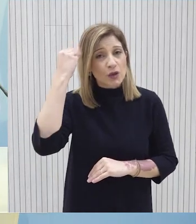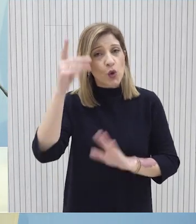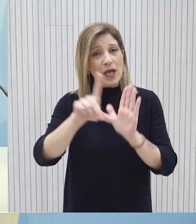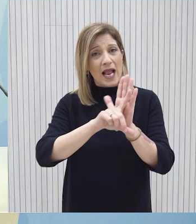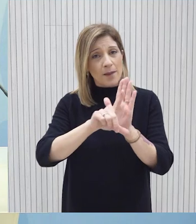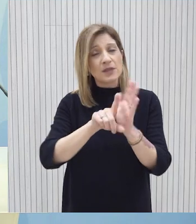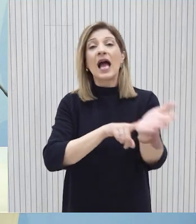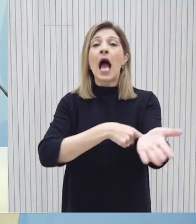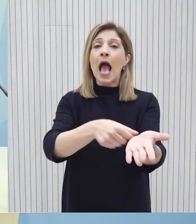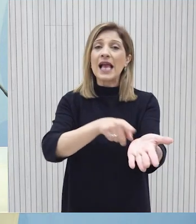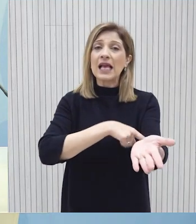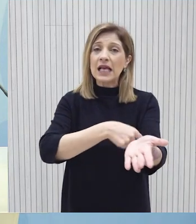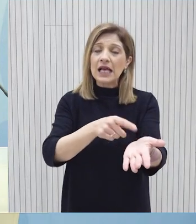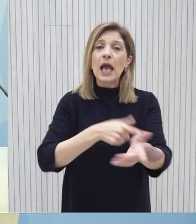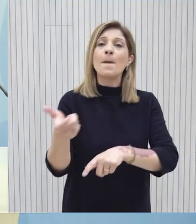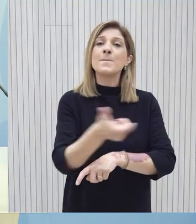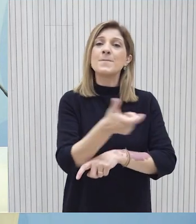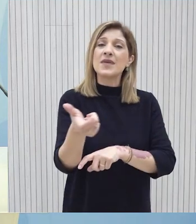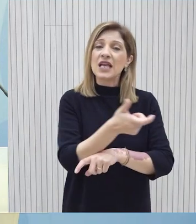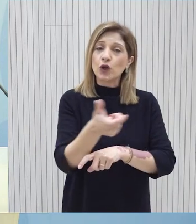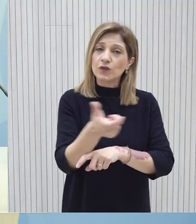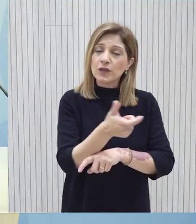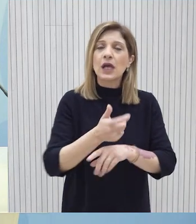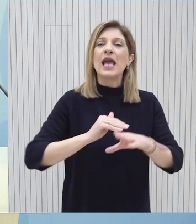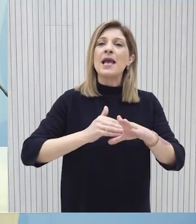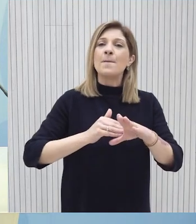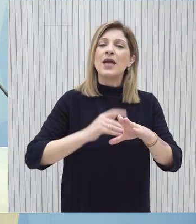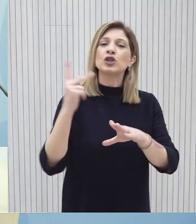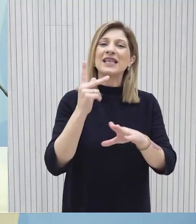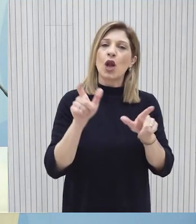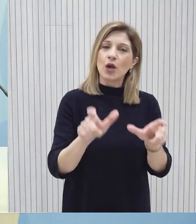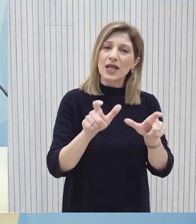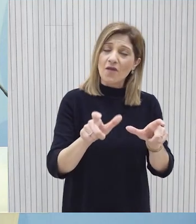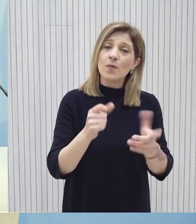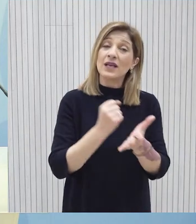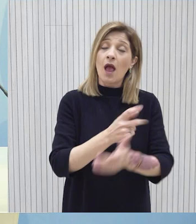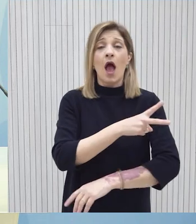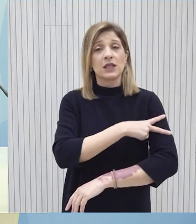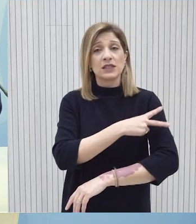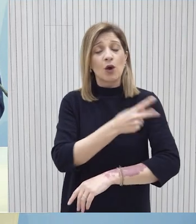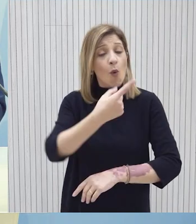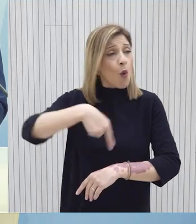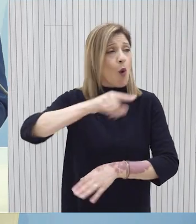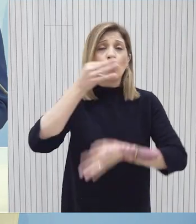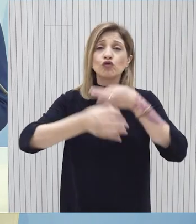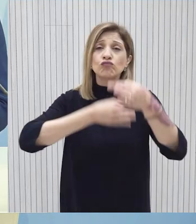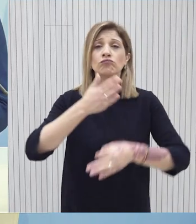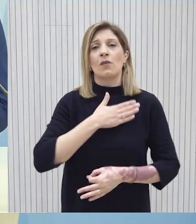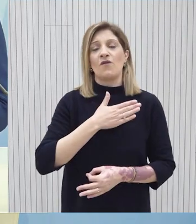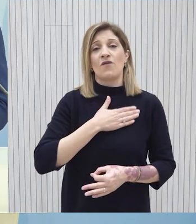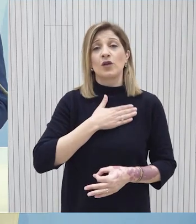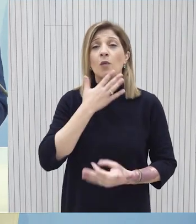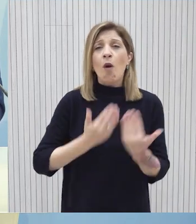της Αρχής Ηλεκτρισμού Κύπρου, της Πυροσβεστικής, των Υπηρεσιών Κοινωνικής Ευημερίας αλλά και της Αστυνομικής Διεύθυνσης, που από τα